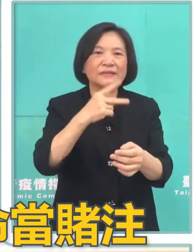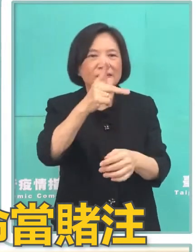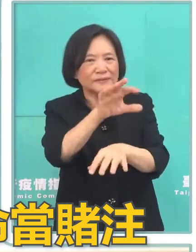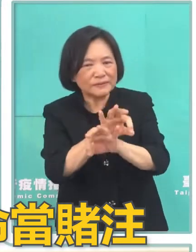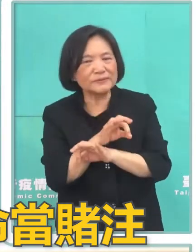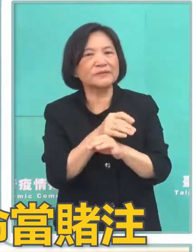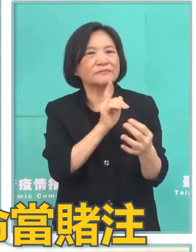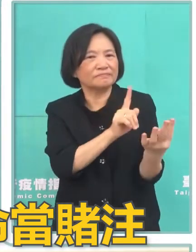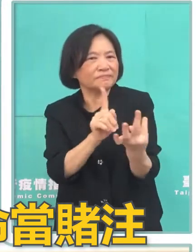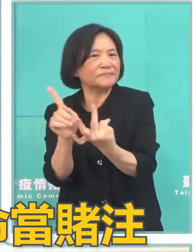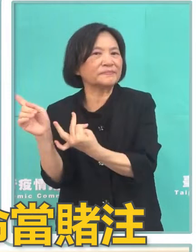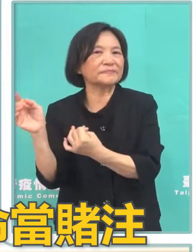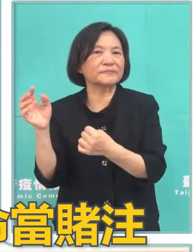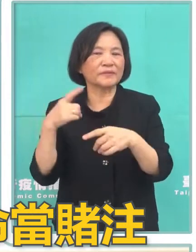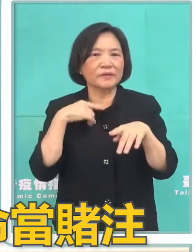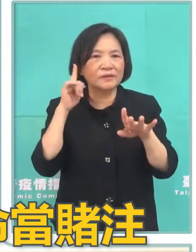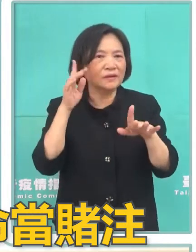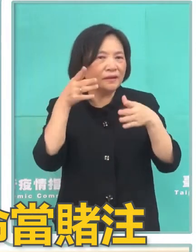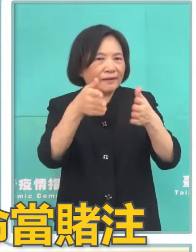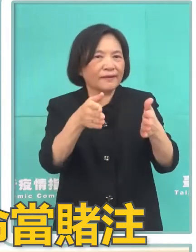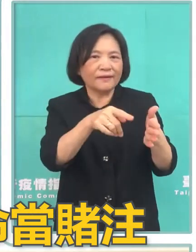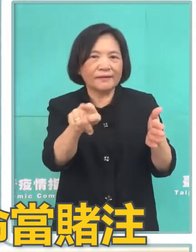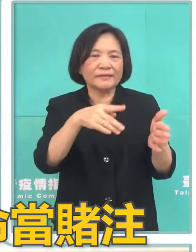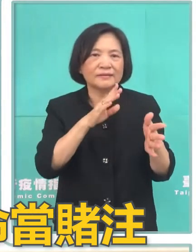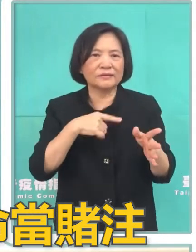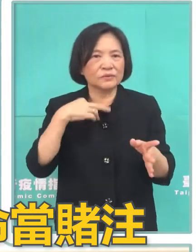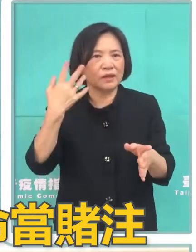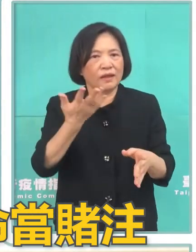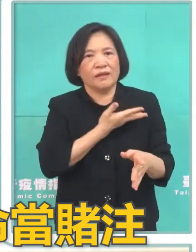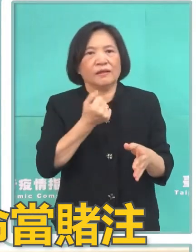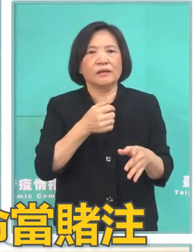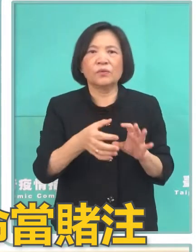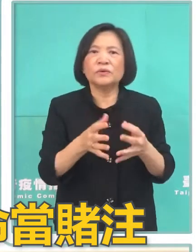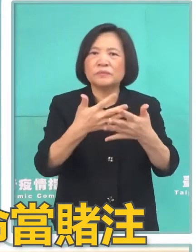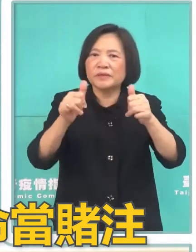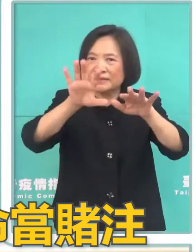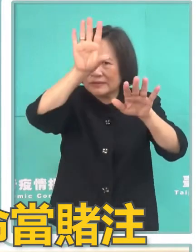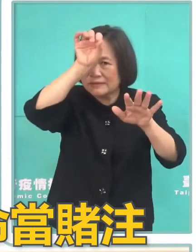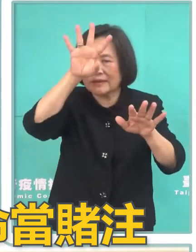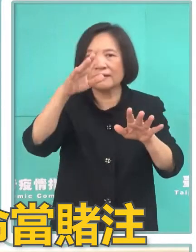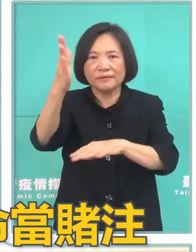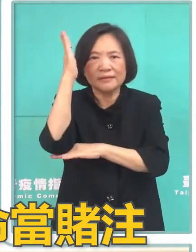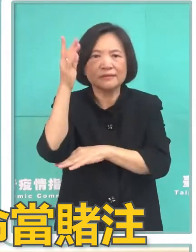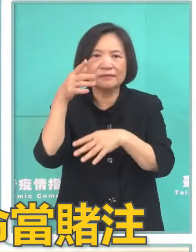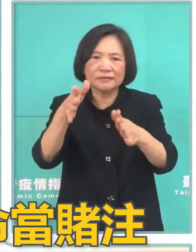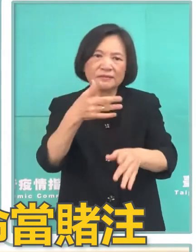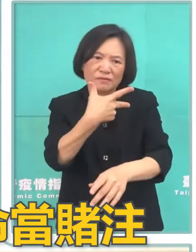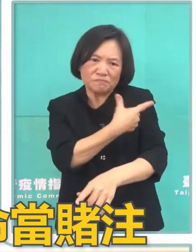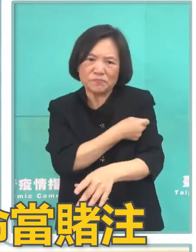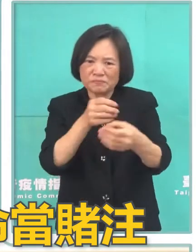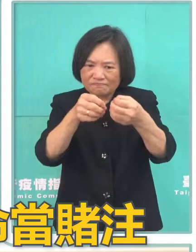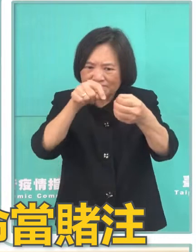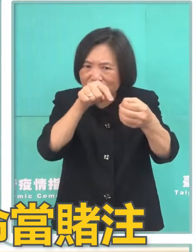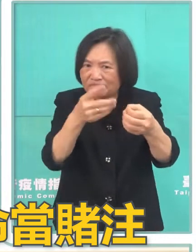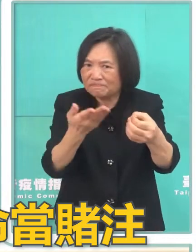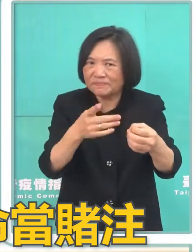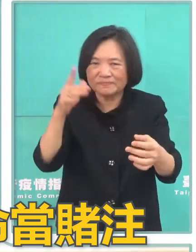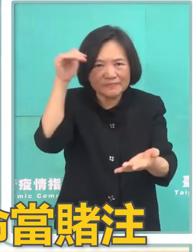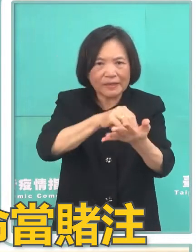學你知道我們都無法認同也不能理解當今民進黨政府到底在疫苗上面在搞什麼鬼